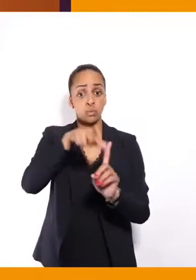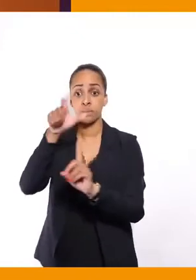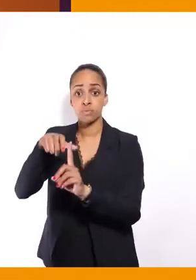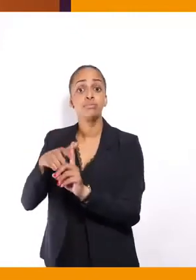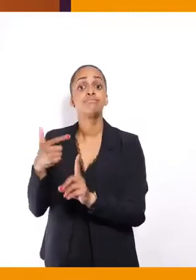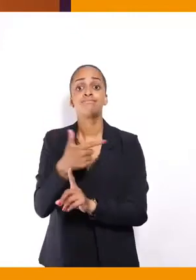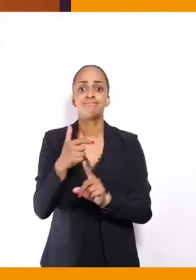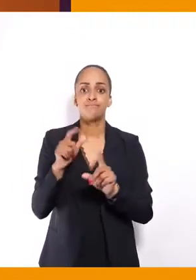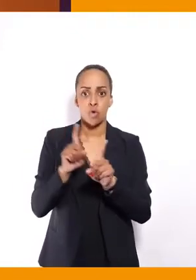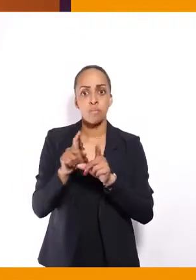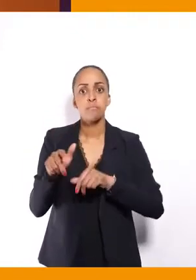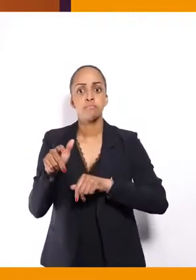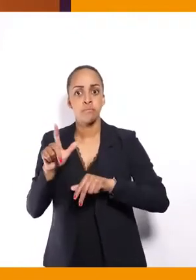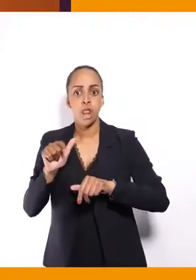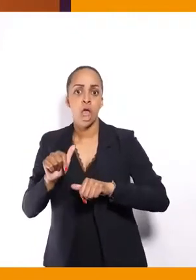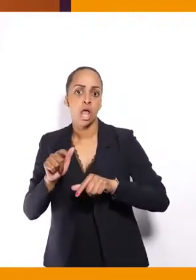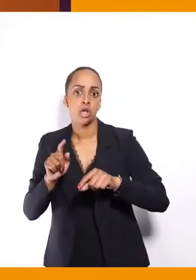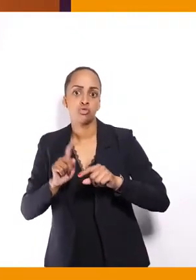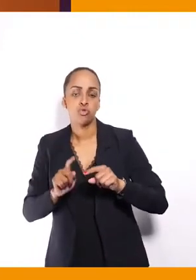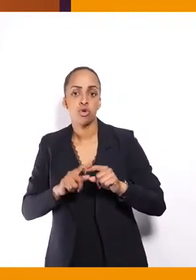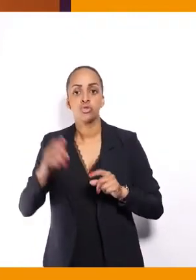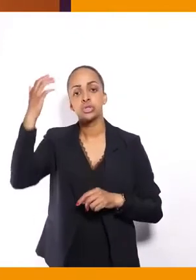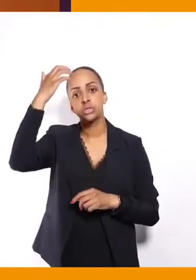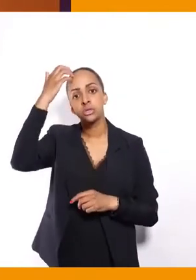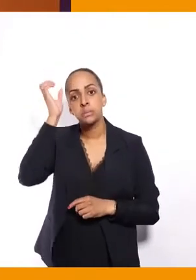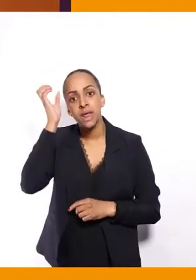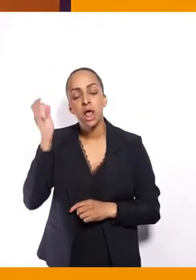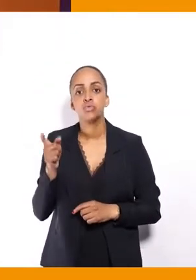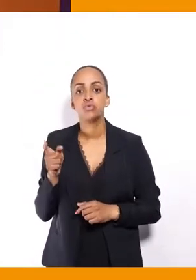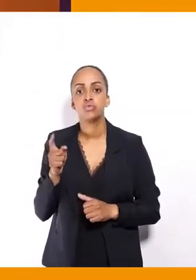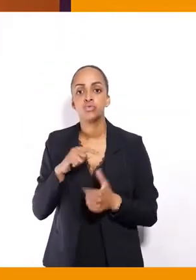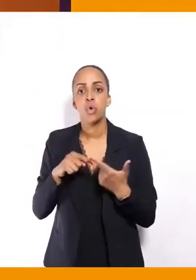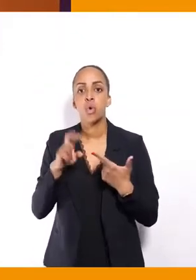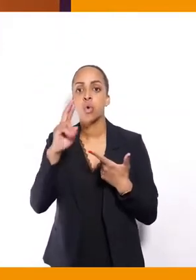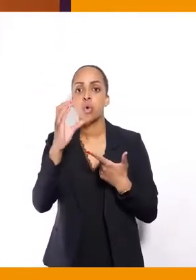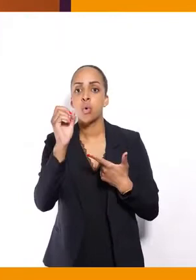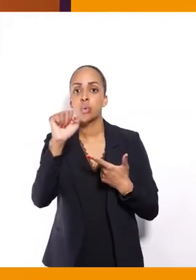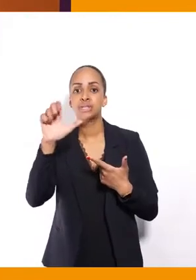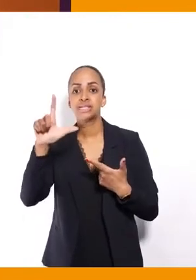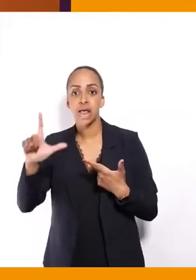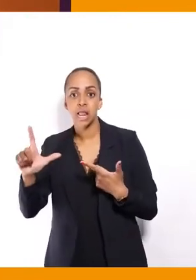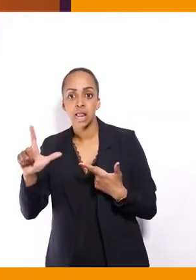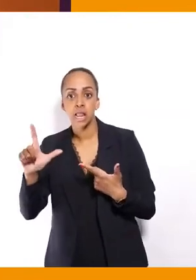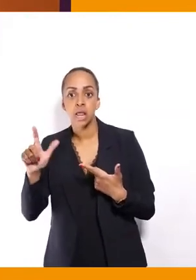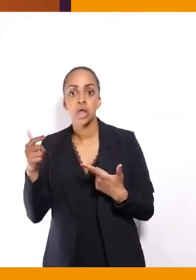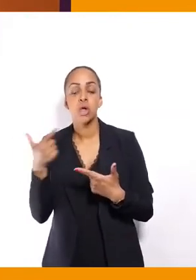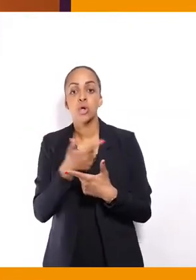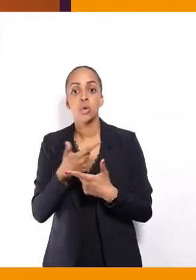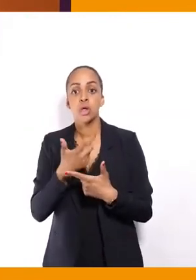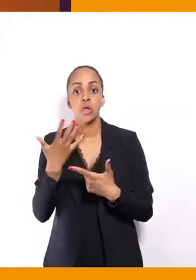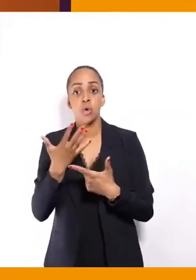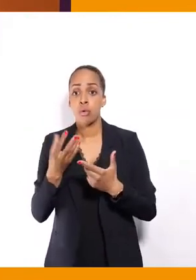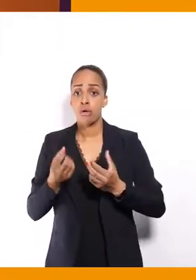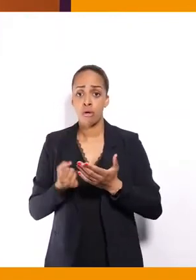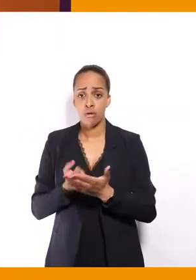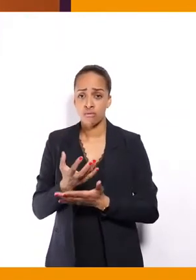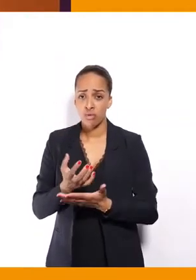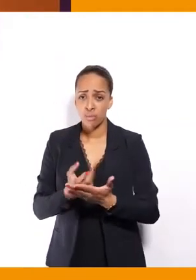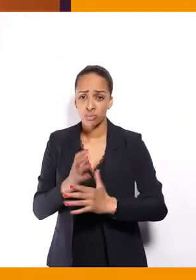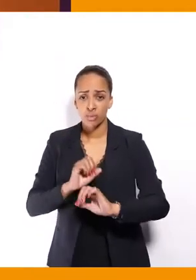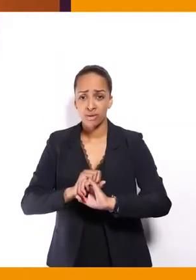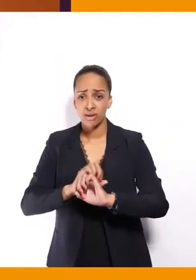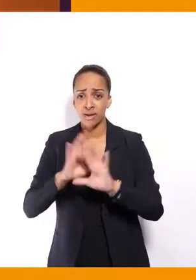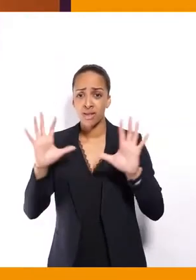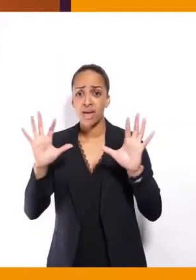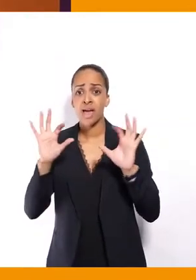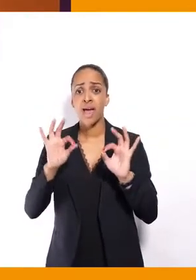fait quelque chose. Jean-Luc Mélenchon et Fabien Roussel, eux, donnent des informations très claires sur l'accessibilité de